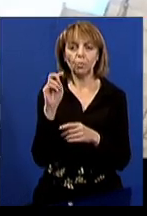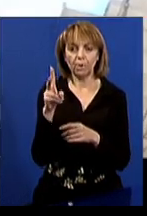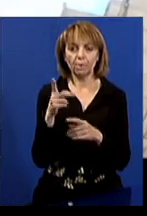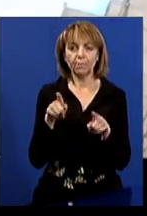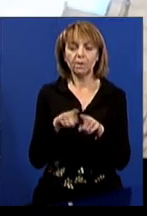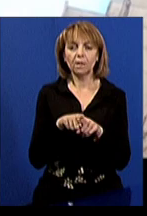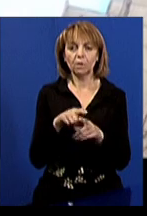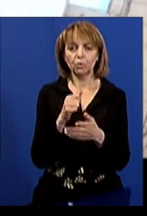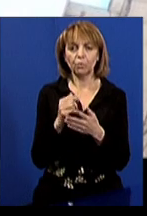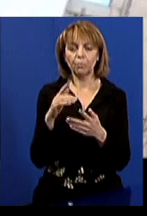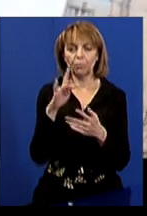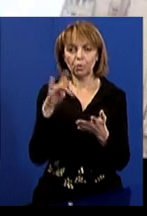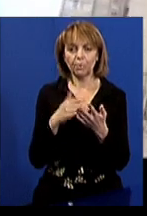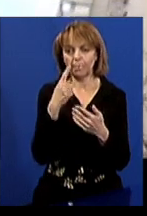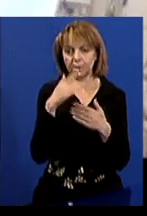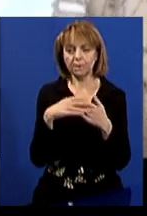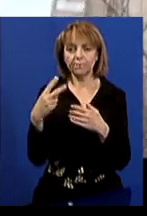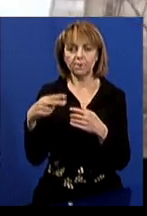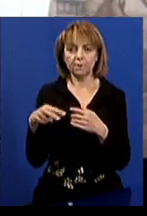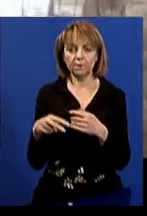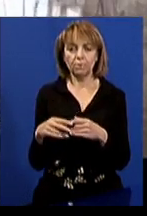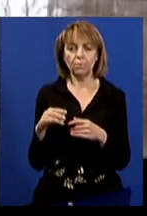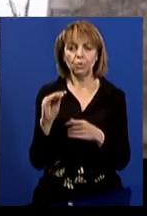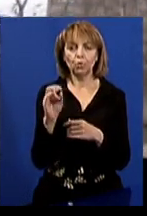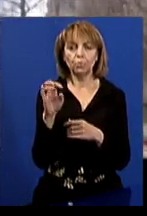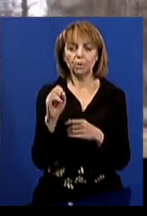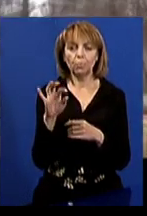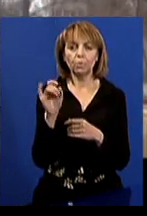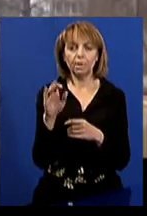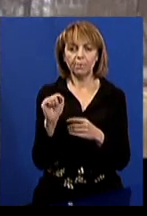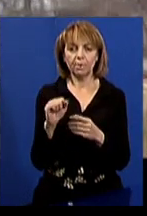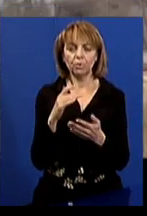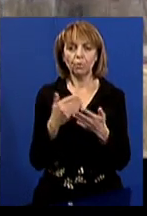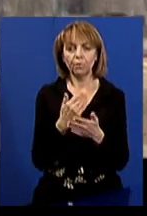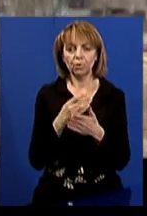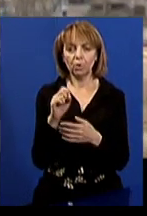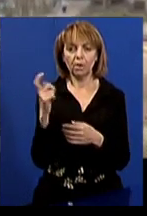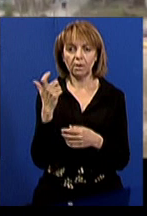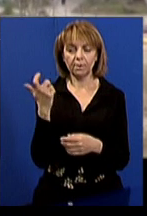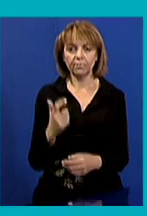Таких установ у місті близько 20. Юлія Губська, Юлія Бондарєва. Новини Його Харків.